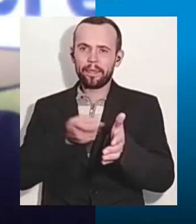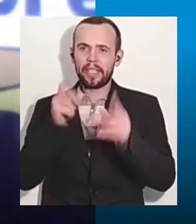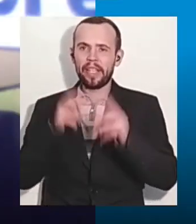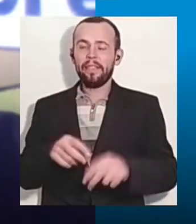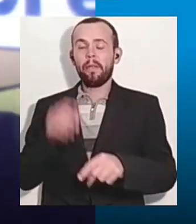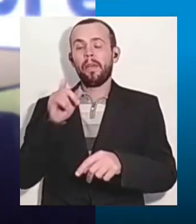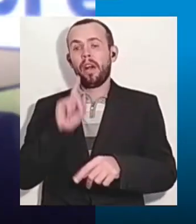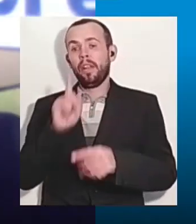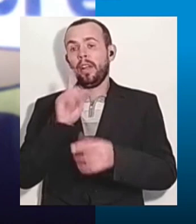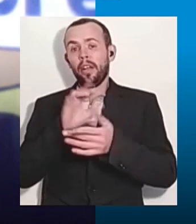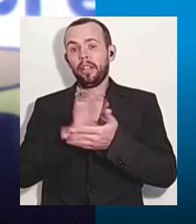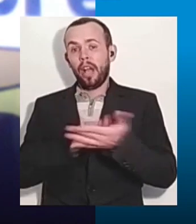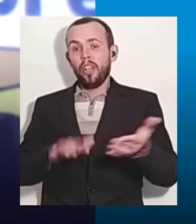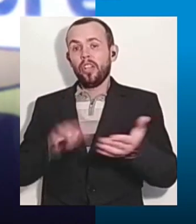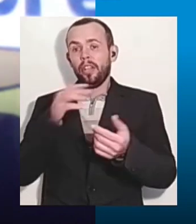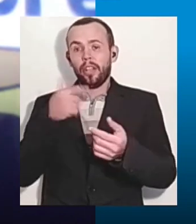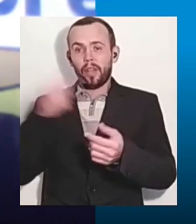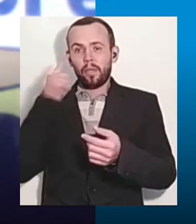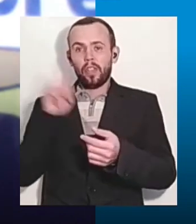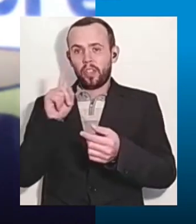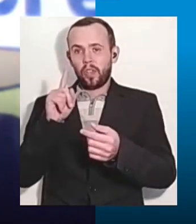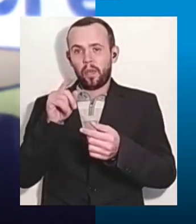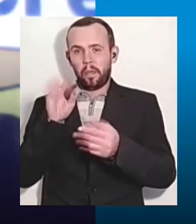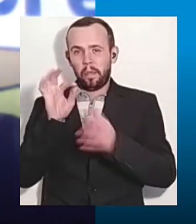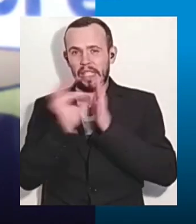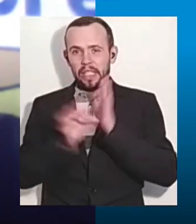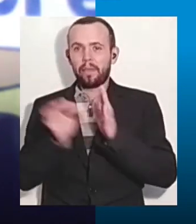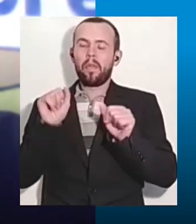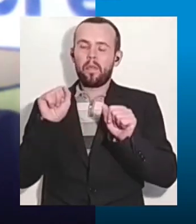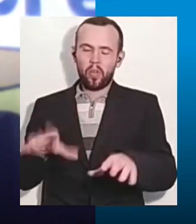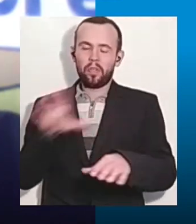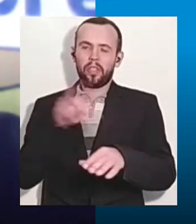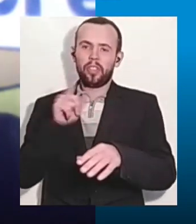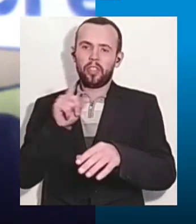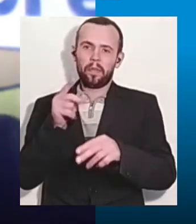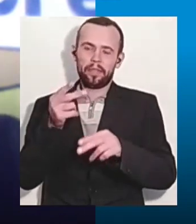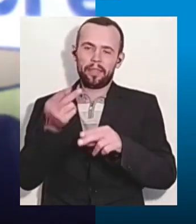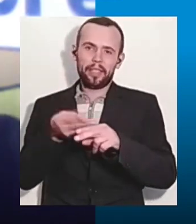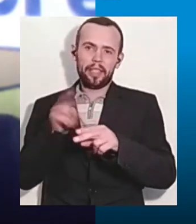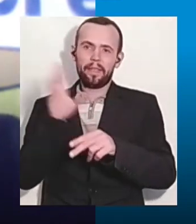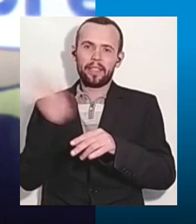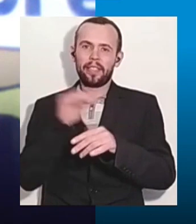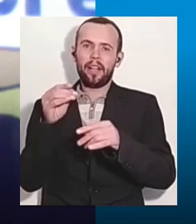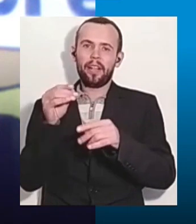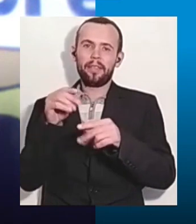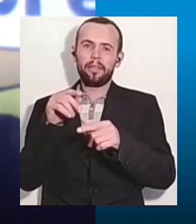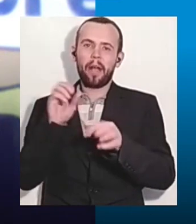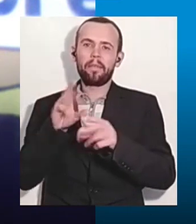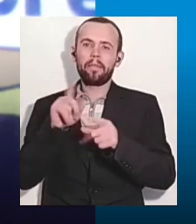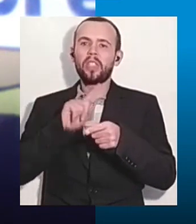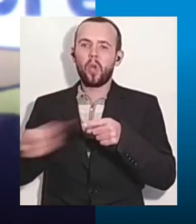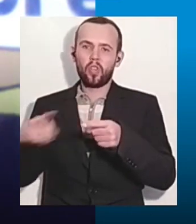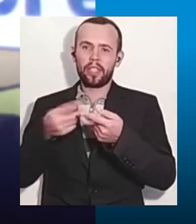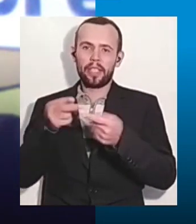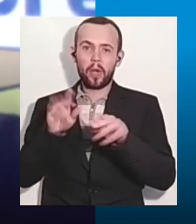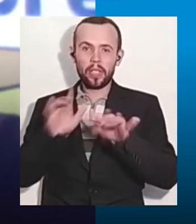Її чоловік знаходиться в Харківській, Тимнівській виправній колонії номер 100. Це Євгеній Тромбола. В даний час,